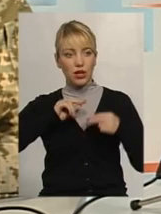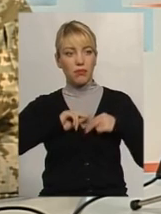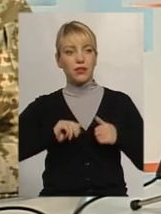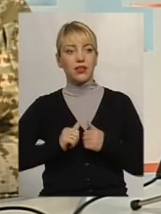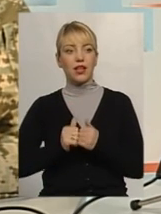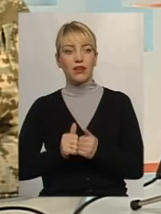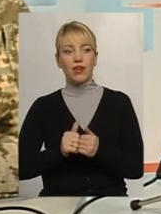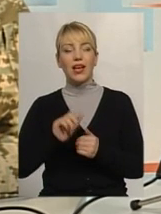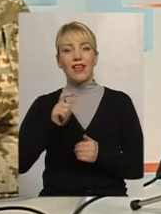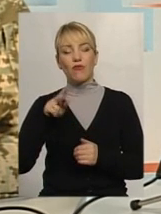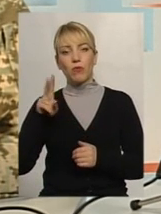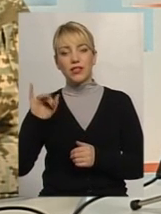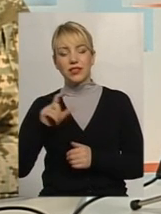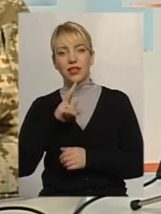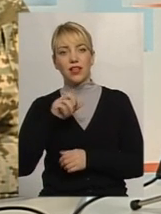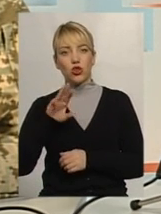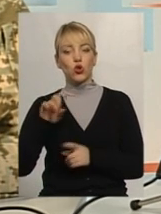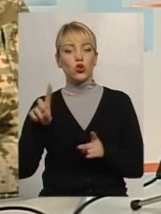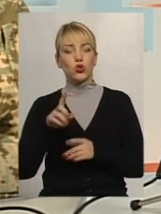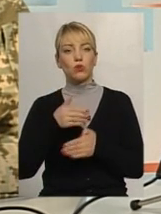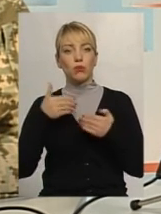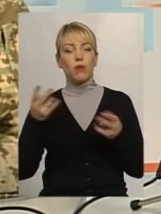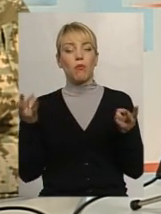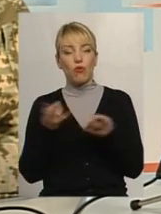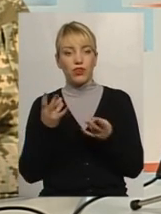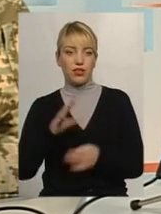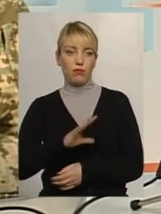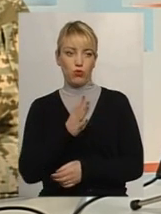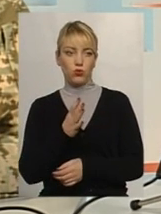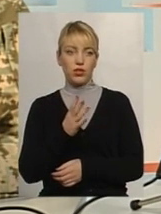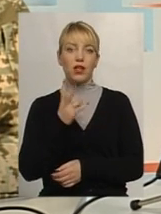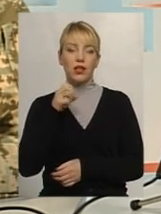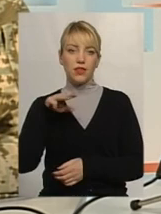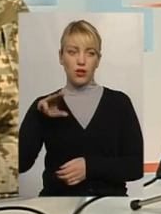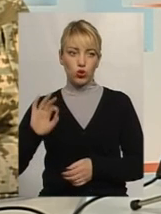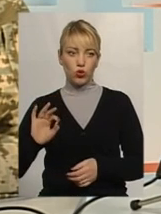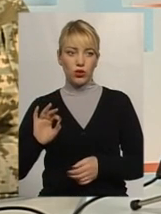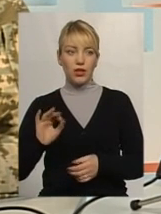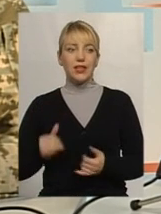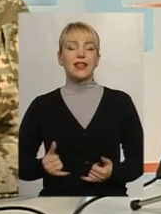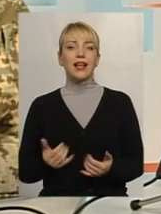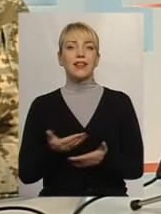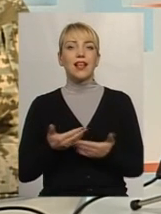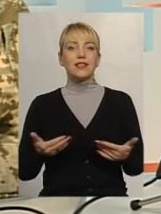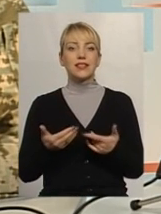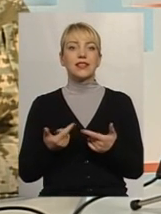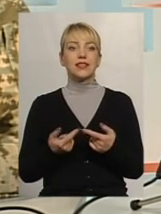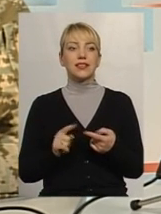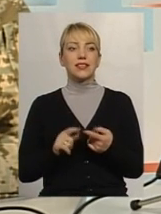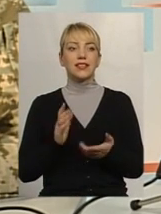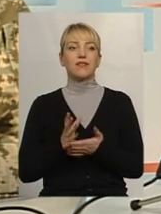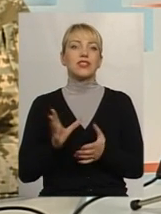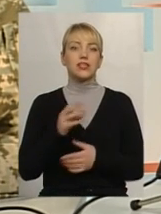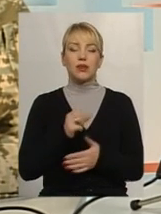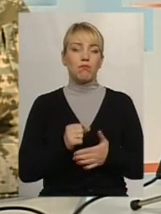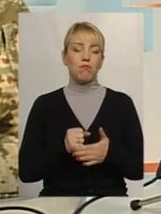європейських з НАТО, що ми повинні бути в НАТО. Для нас є для цього всі